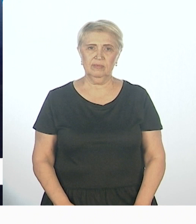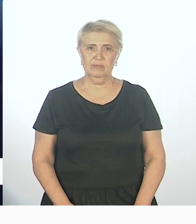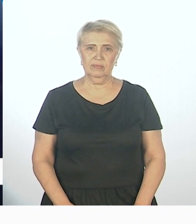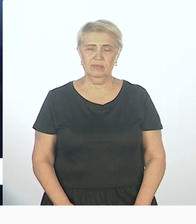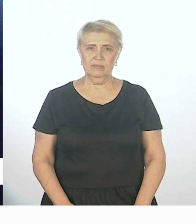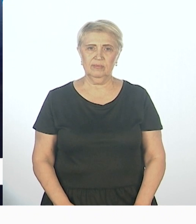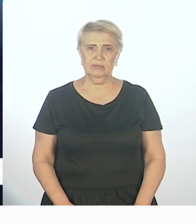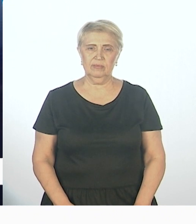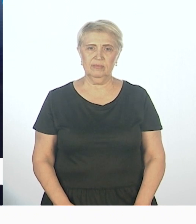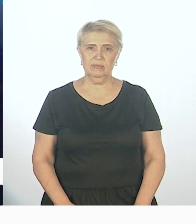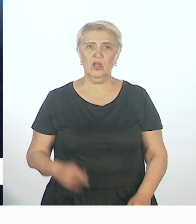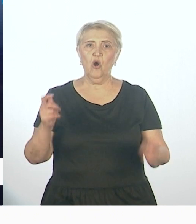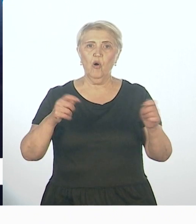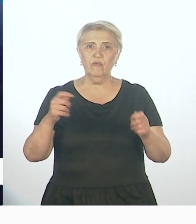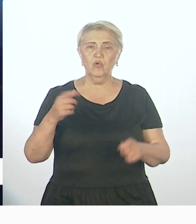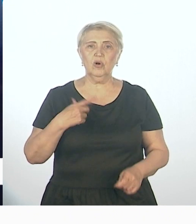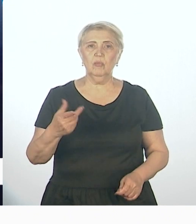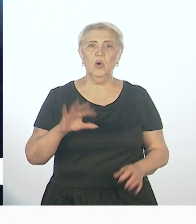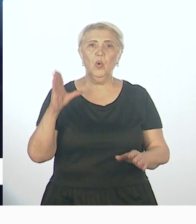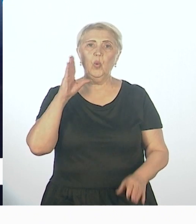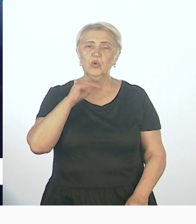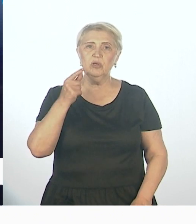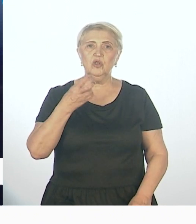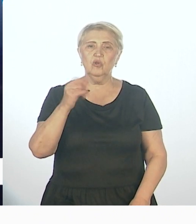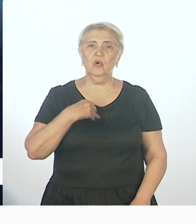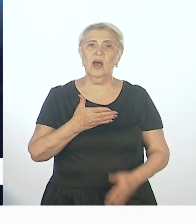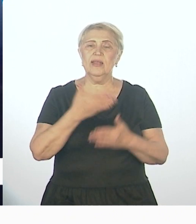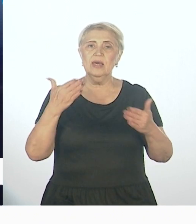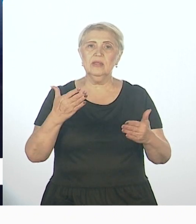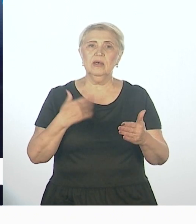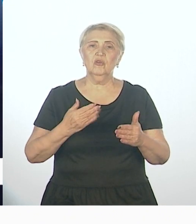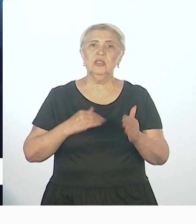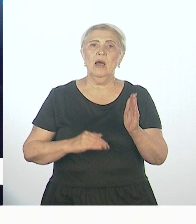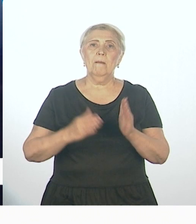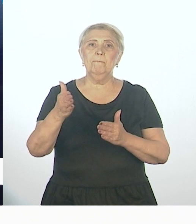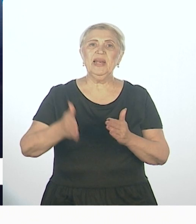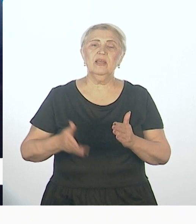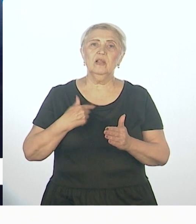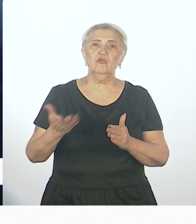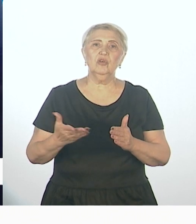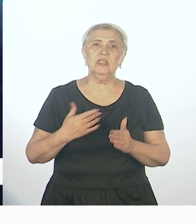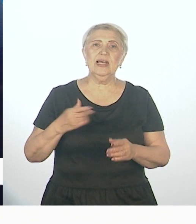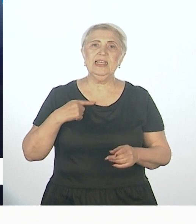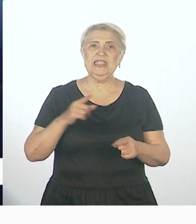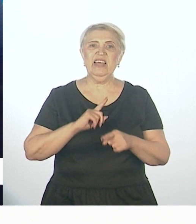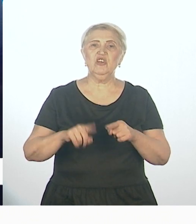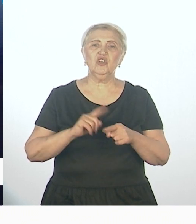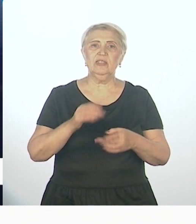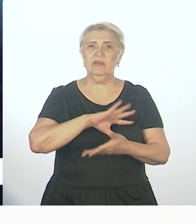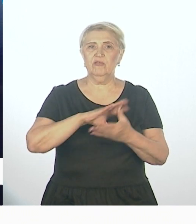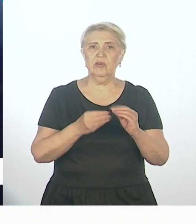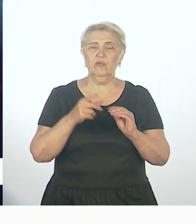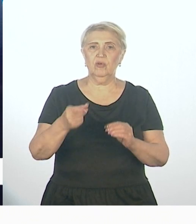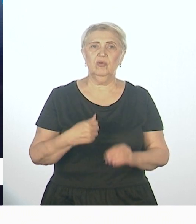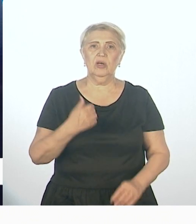однозначно успешен, но нет предела совершенства. Я скажу, что он на 9 баллов. А так?